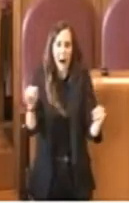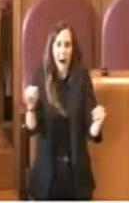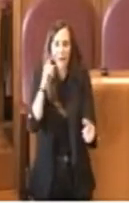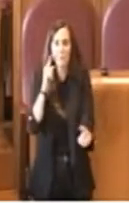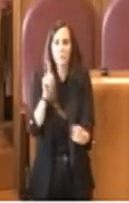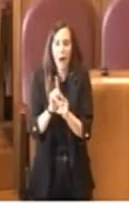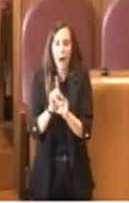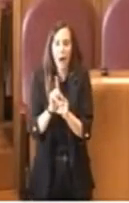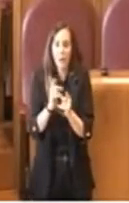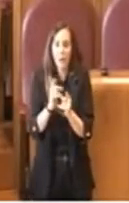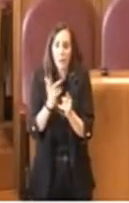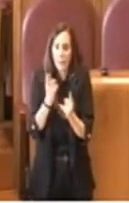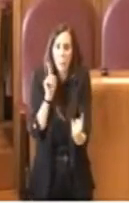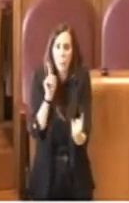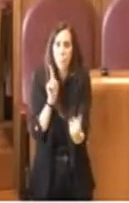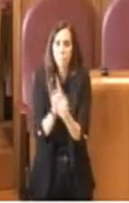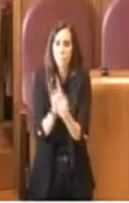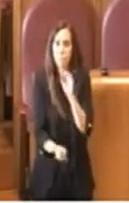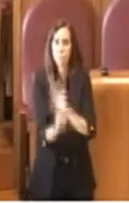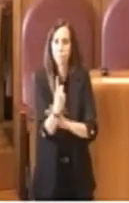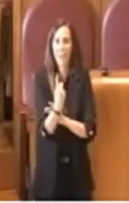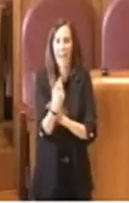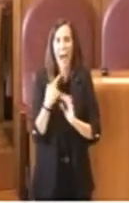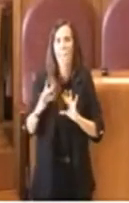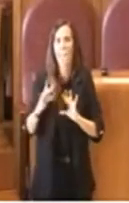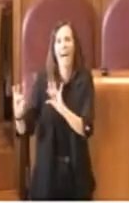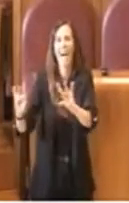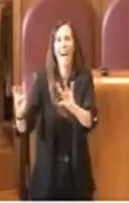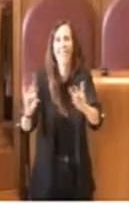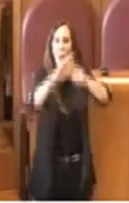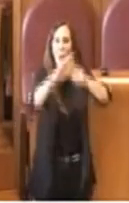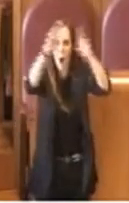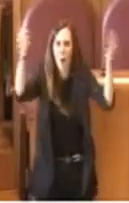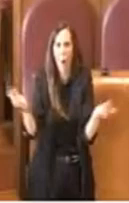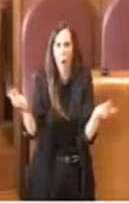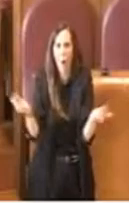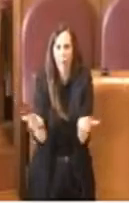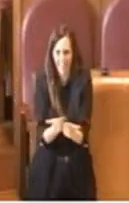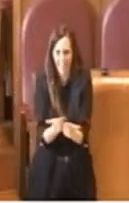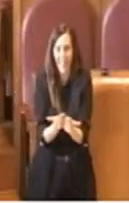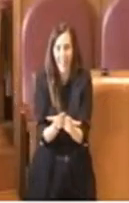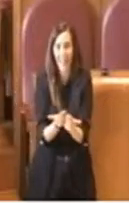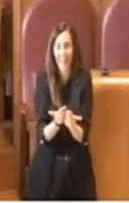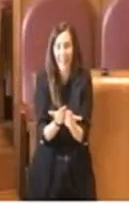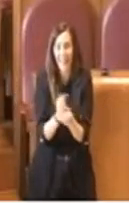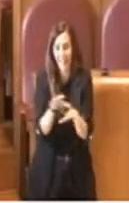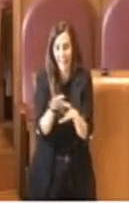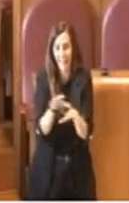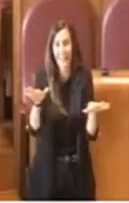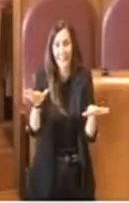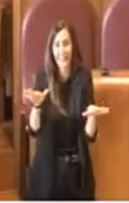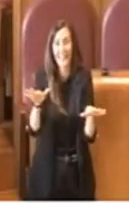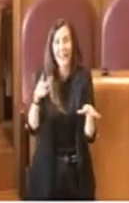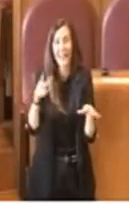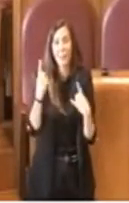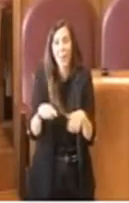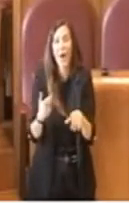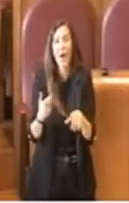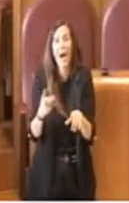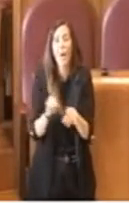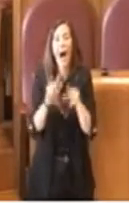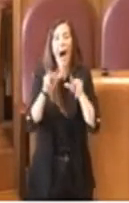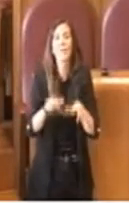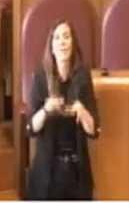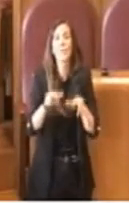pandemia mondiale, posto che parliamo comunque ci tengo a dirlo di un'attuazione